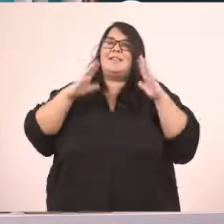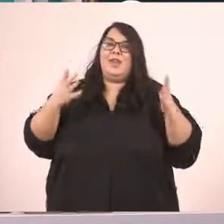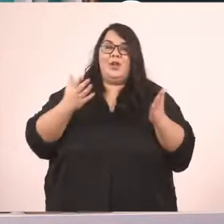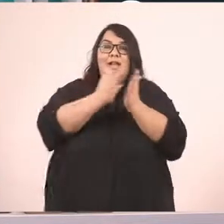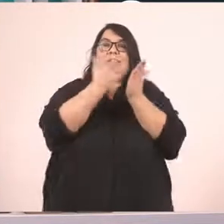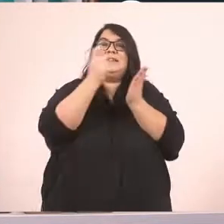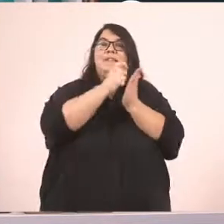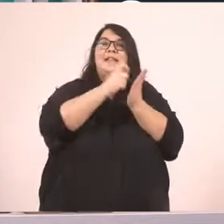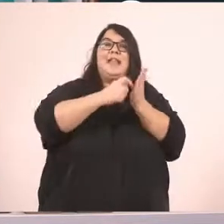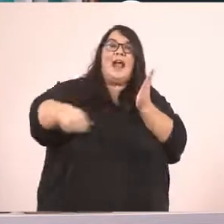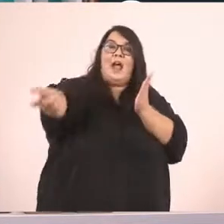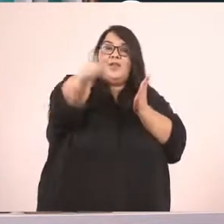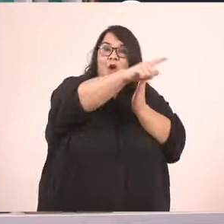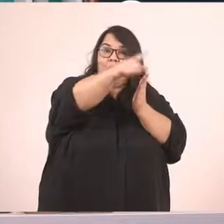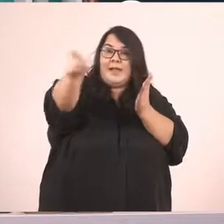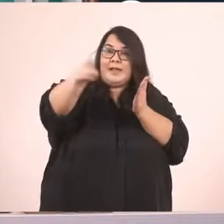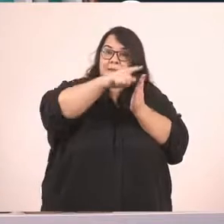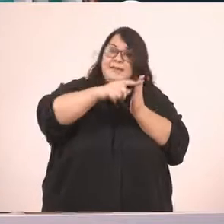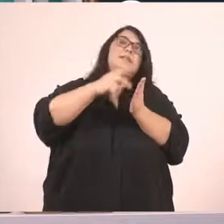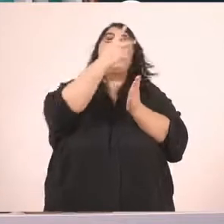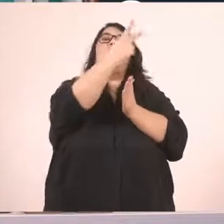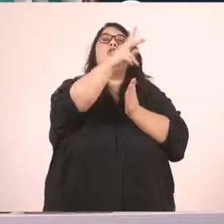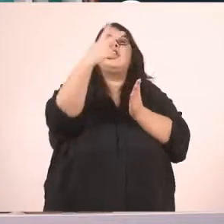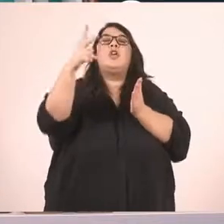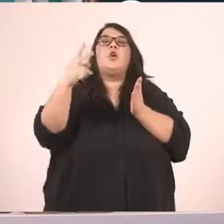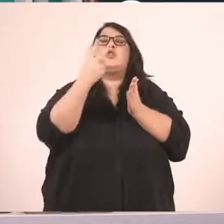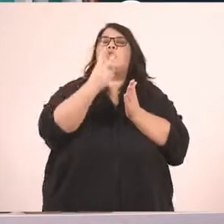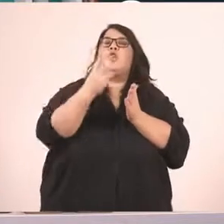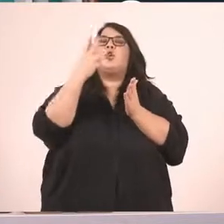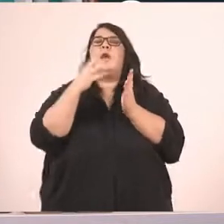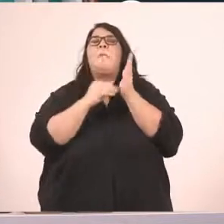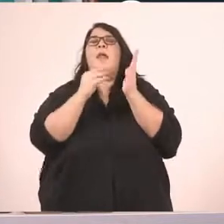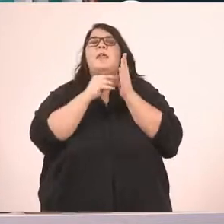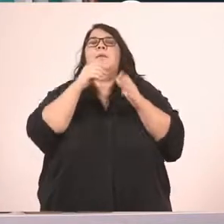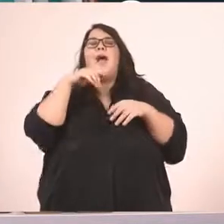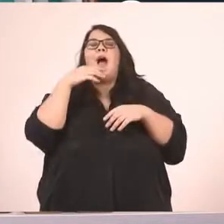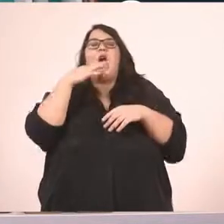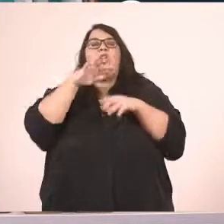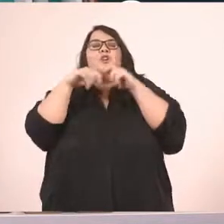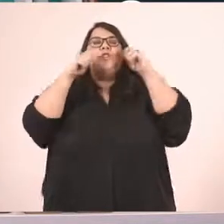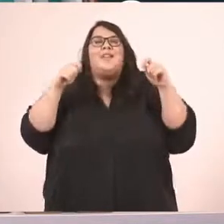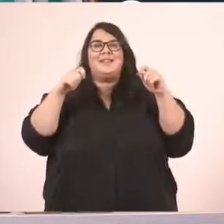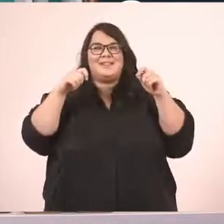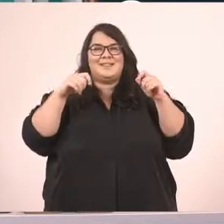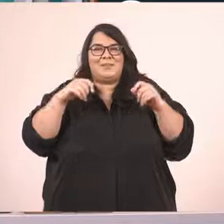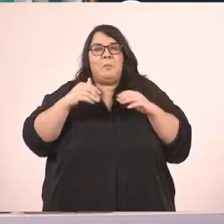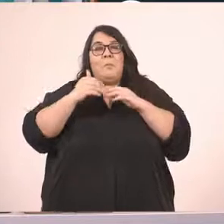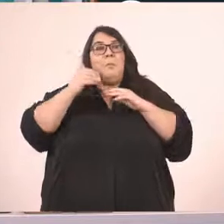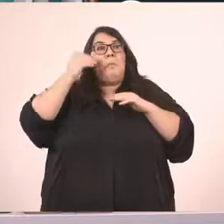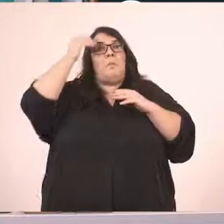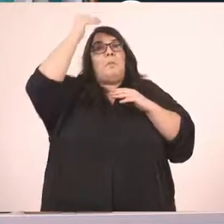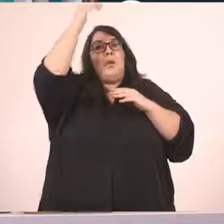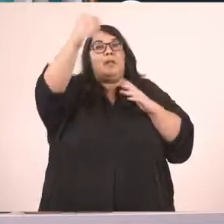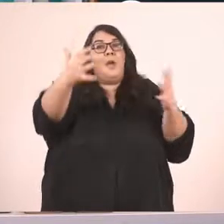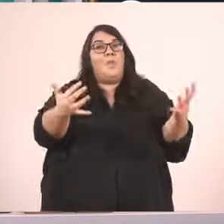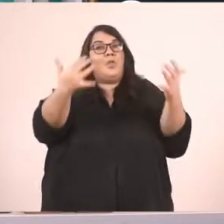σας να γράψετε δύο-τρεις γλωσσοδέτες. Είμαι σίγουρη ότι ξέρετε. Και την επόμενη φορά, όταν συναντηθούμε πια από κοντά,